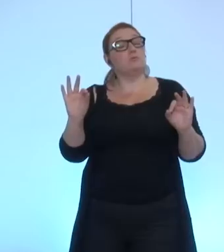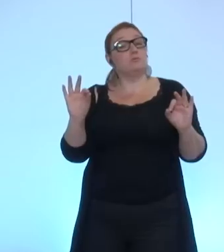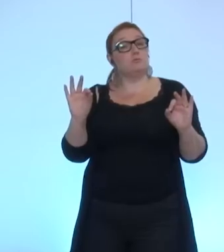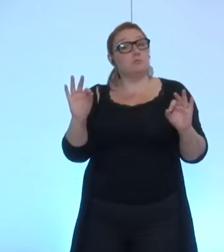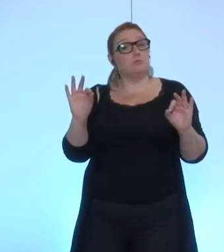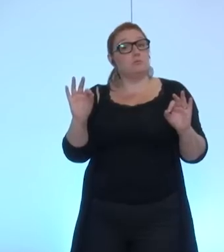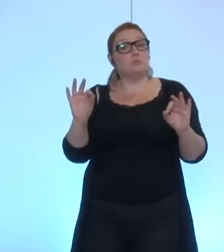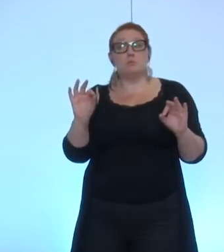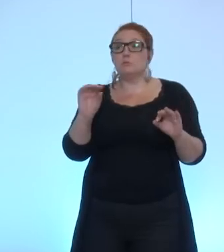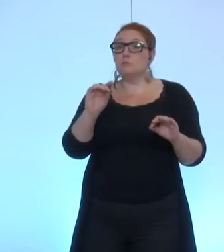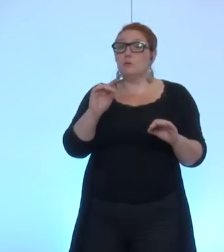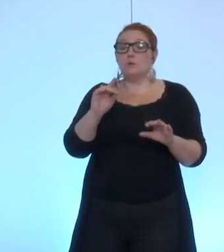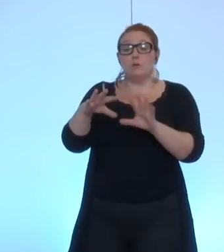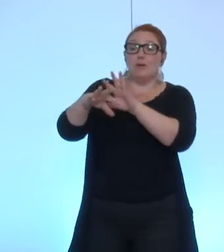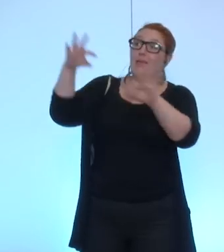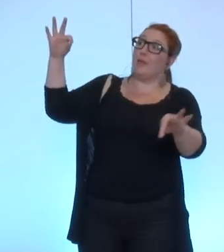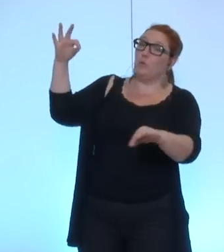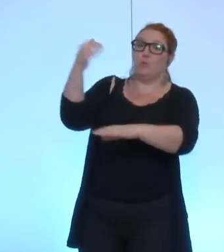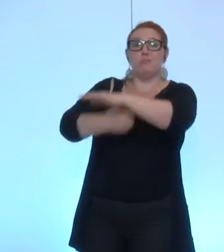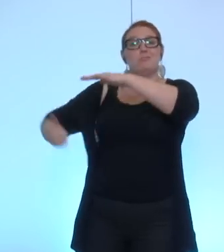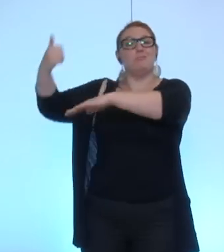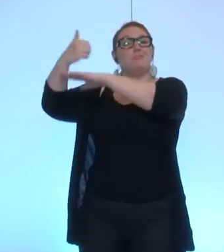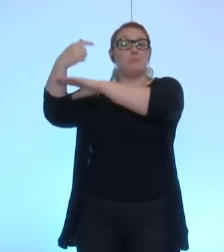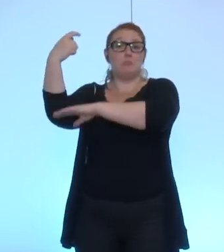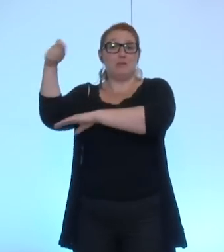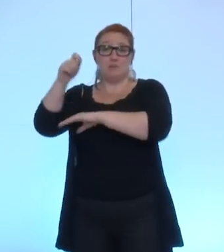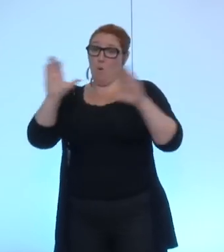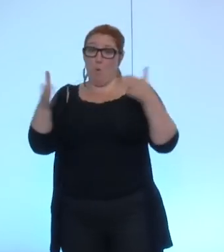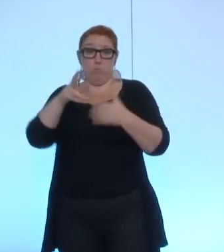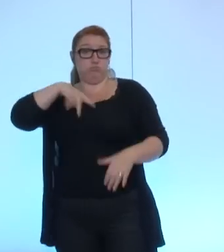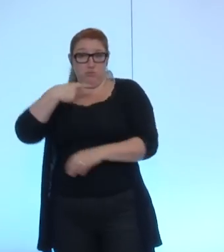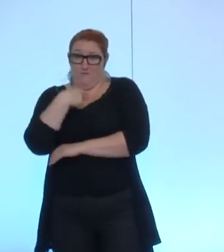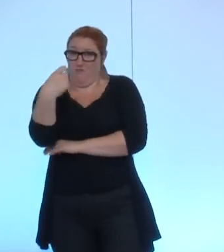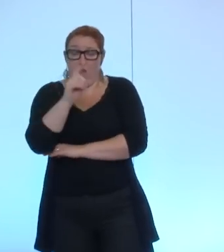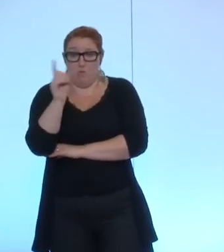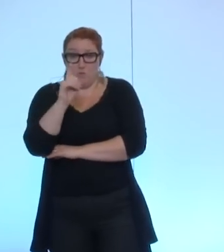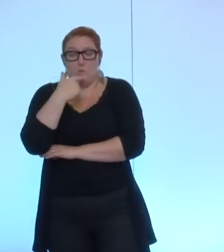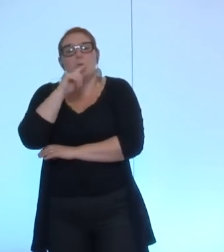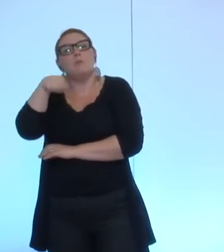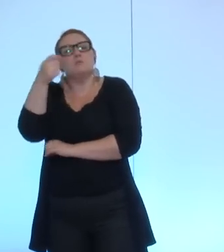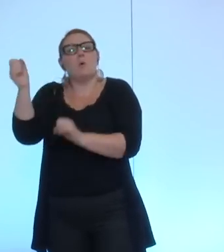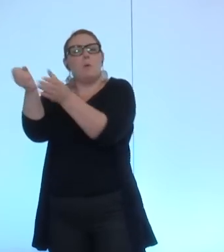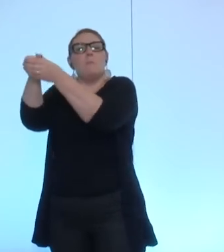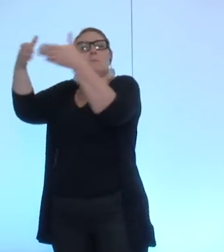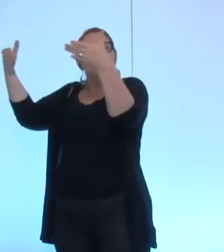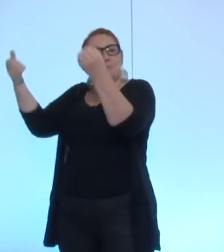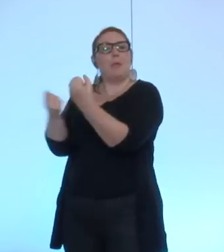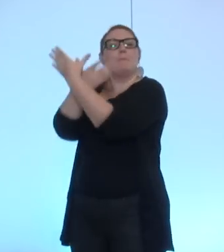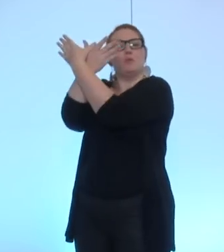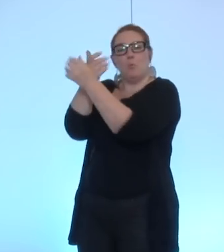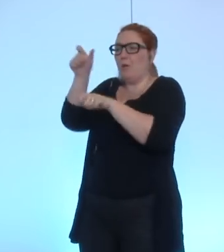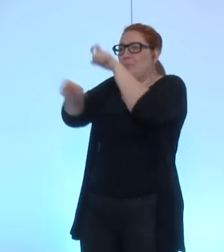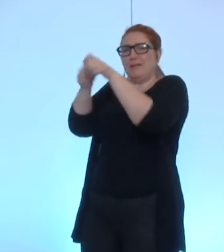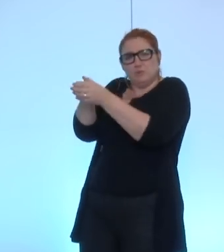un élu de notre groupe bien que le groupe à la métropole soit le groupe le plus important en nombre